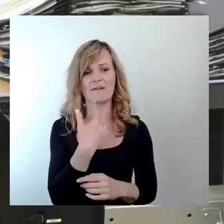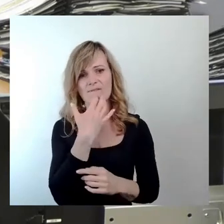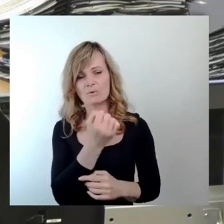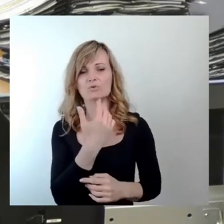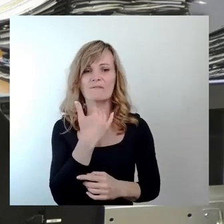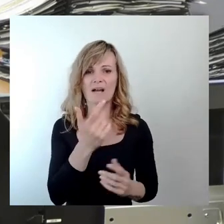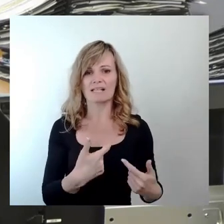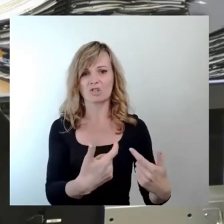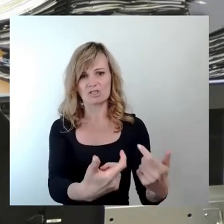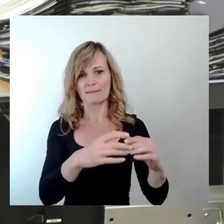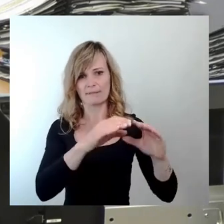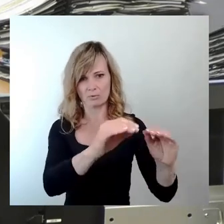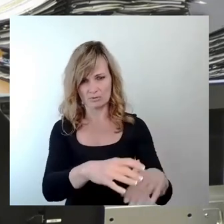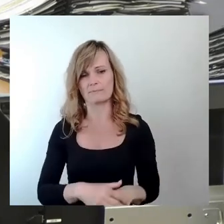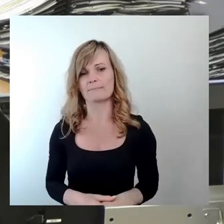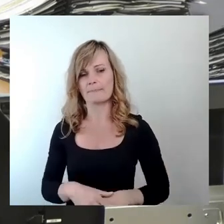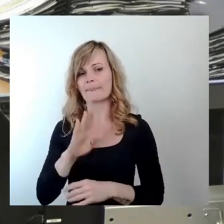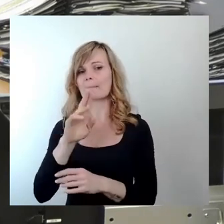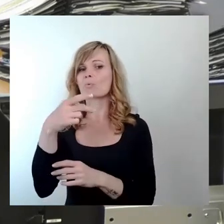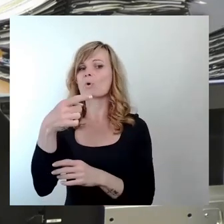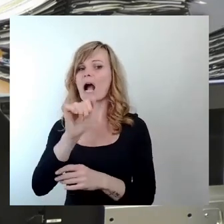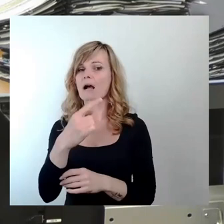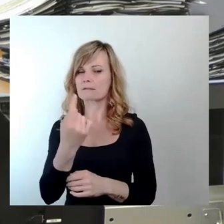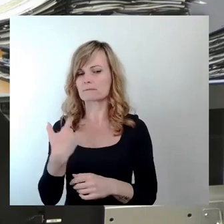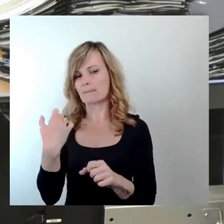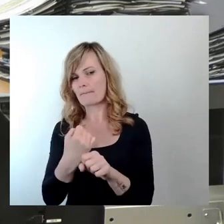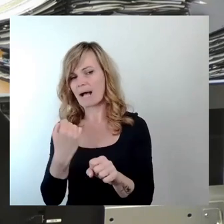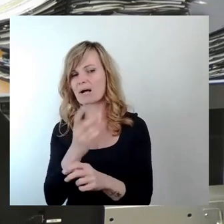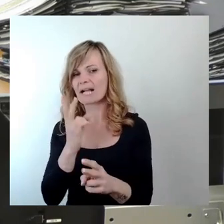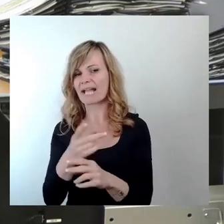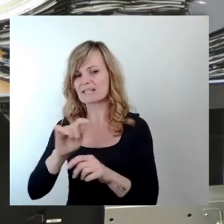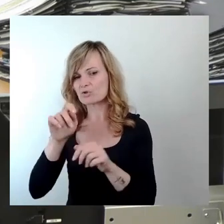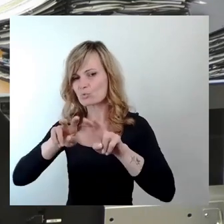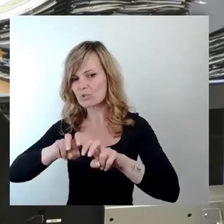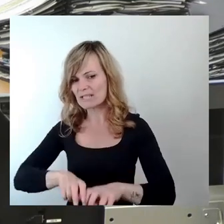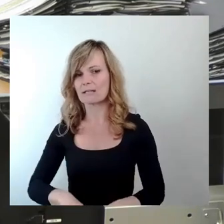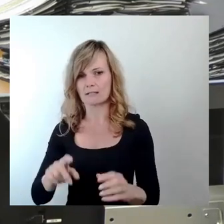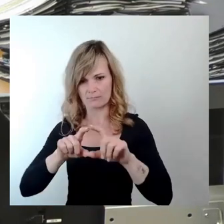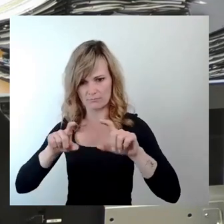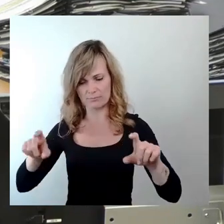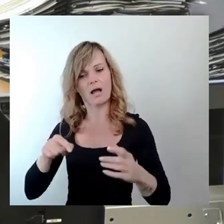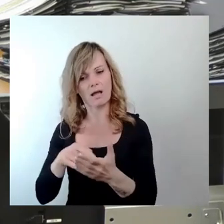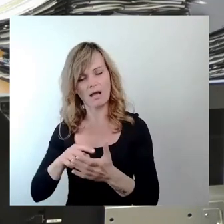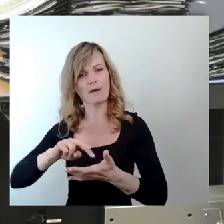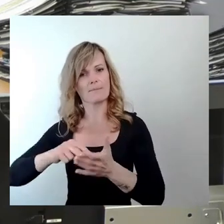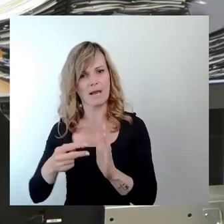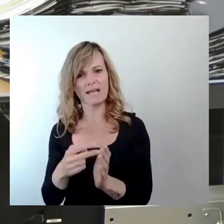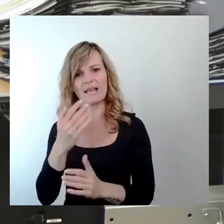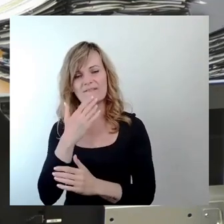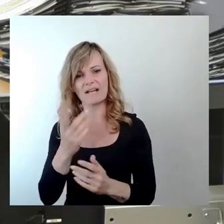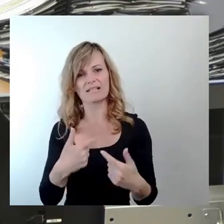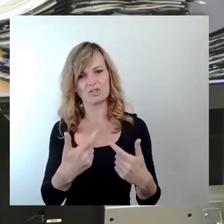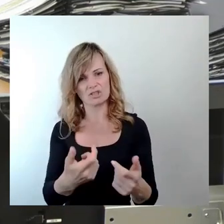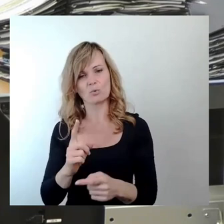ist es auch so vorgesehen, dass vor allem dort ein frei zugänglicher Strandbereich mit Wassersportnutzung, aber eben auch sicherer